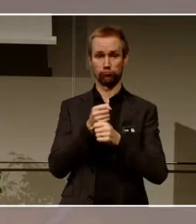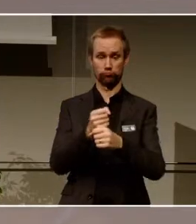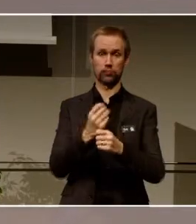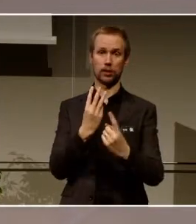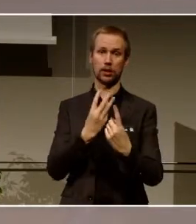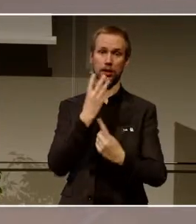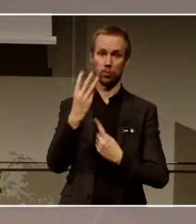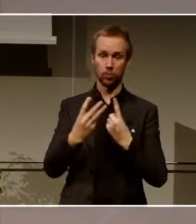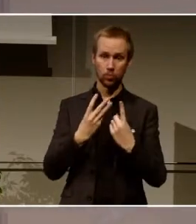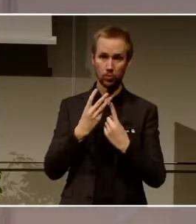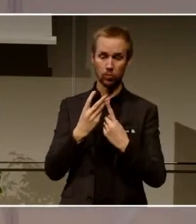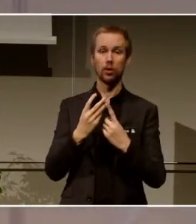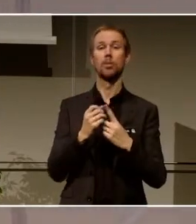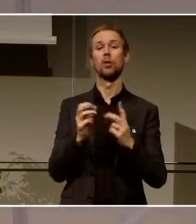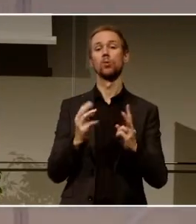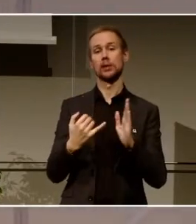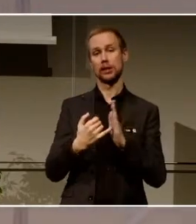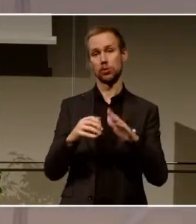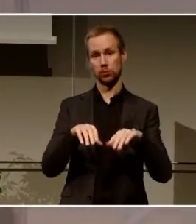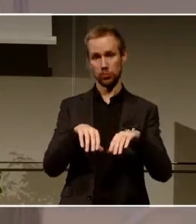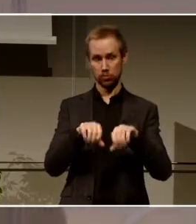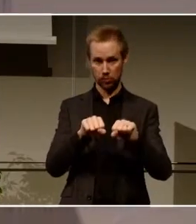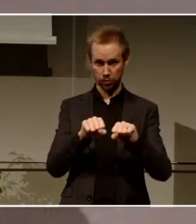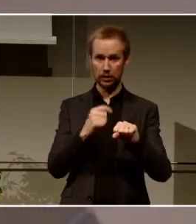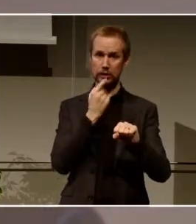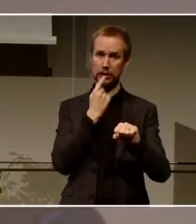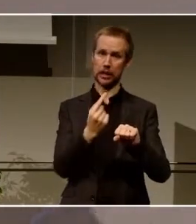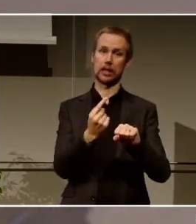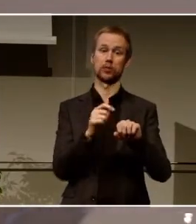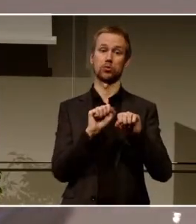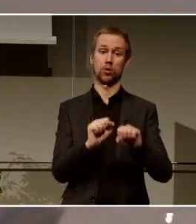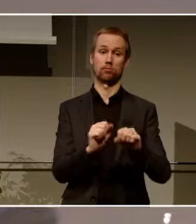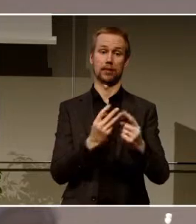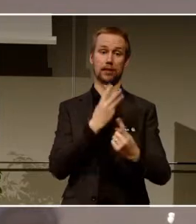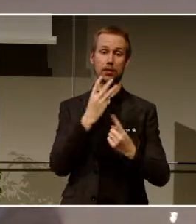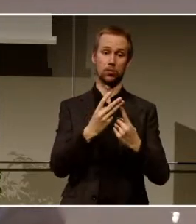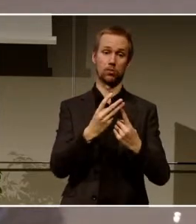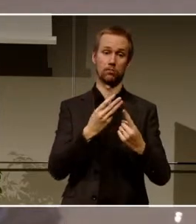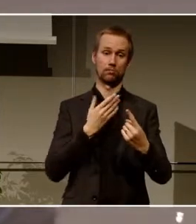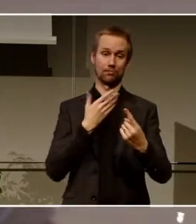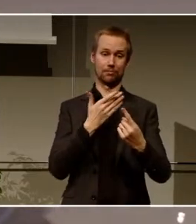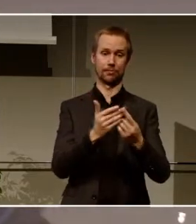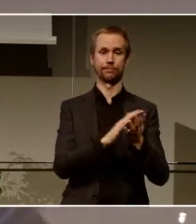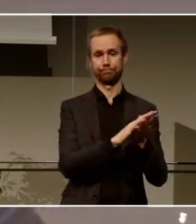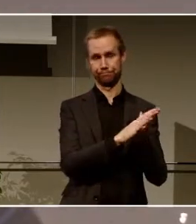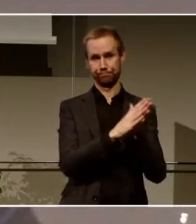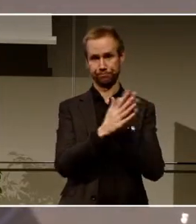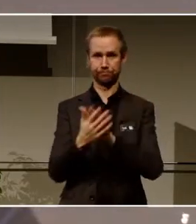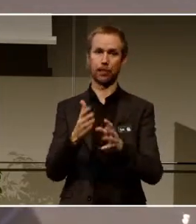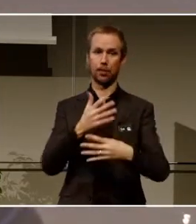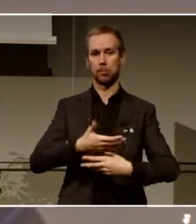skrivet i uppdraget. Att det ska bli en permanent verksamhet. Efter projektavslutet.